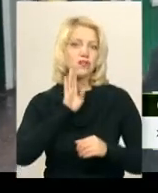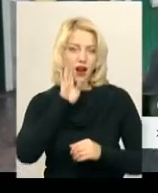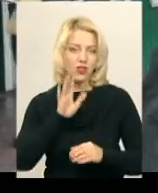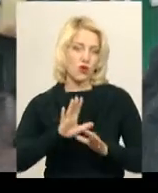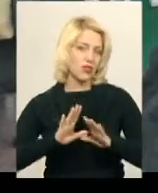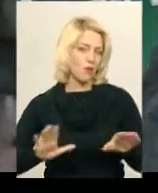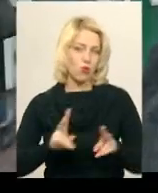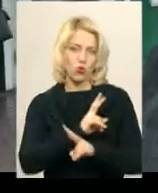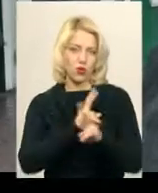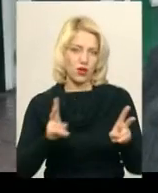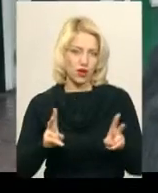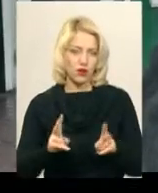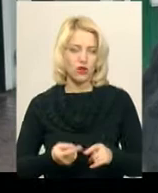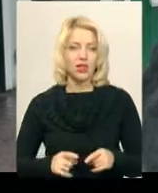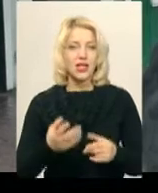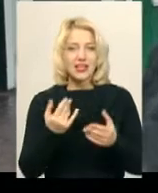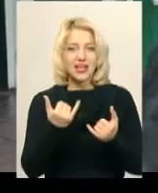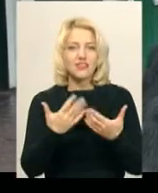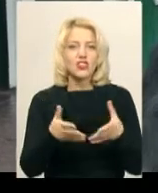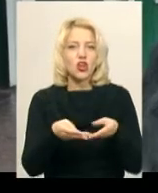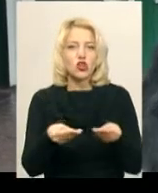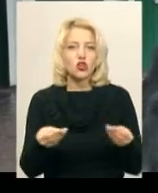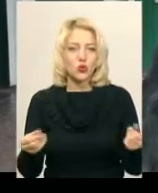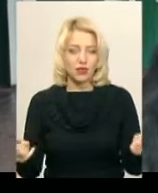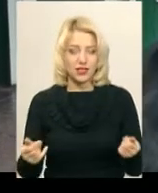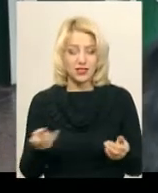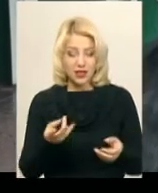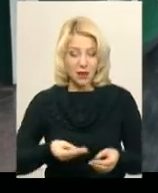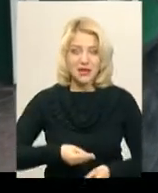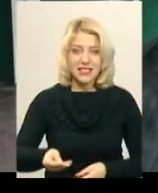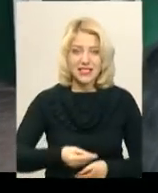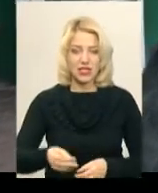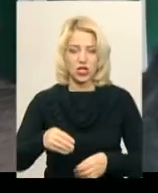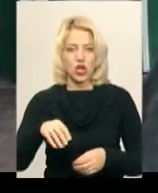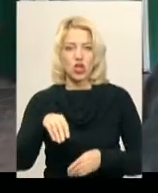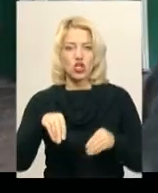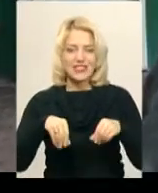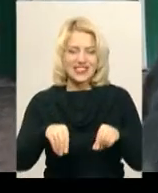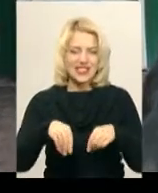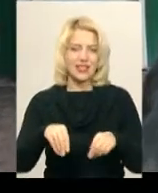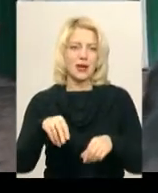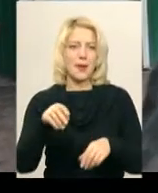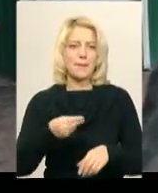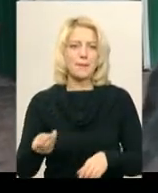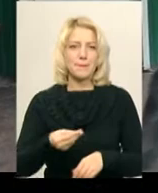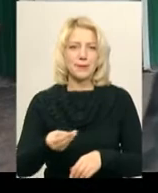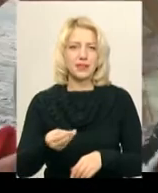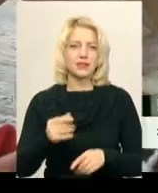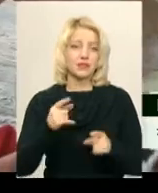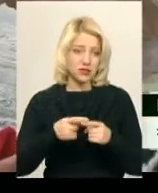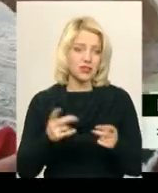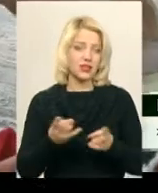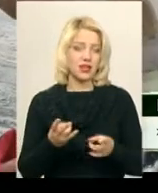не було ще ніколи. Зараз воно трохи розтопилося. Розсипати пісок з солью. Я, наприклад, на роботі сипала сіль, пісок.